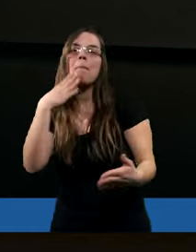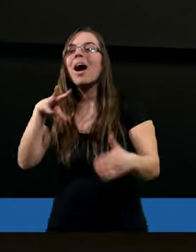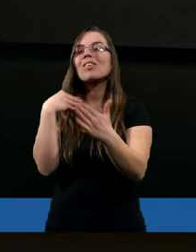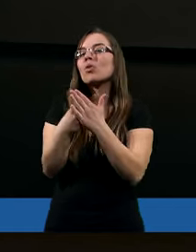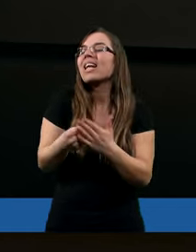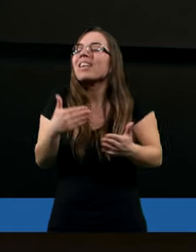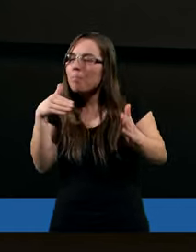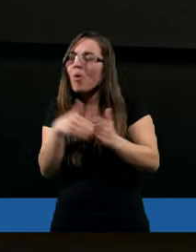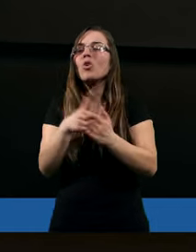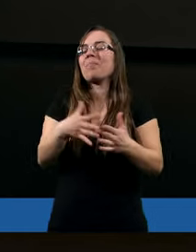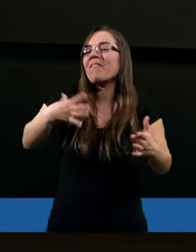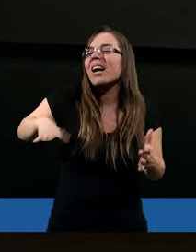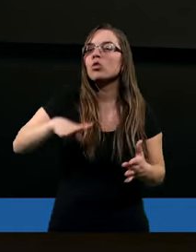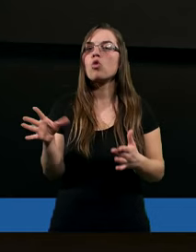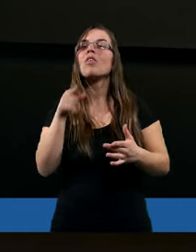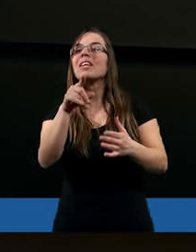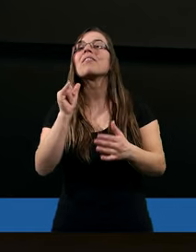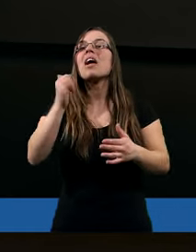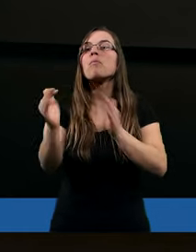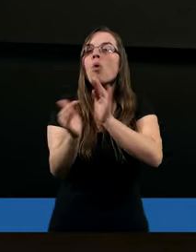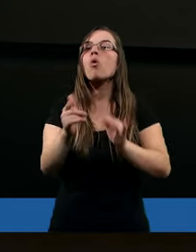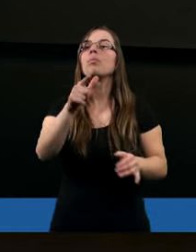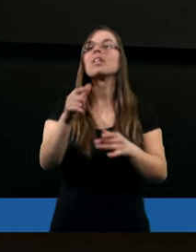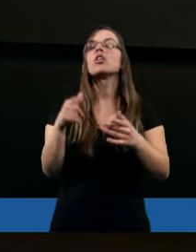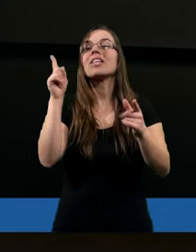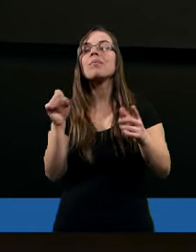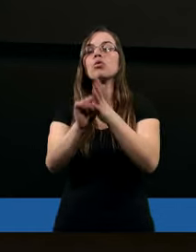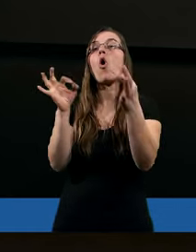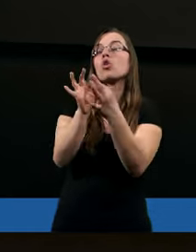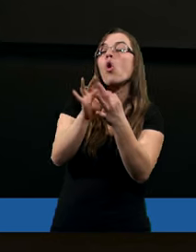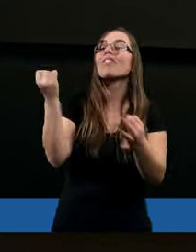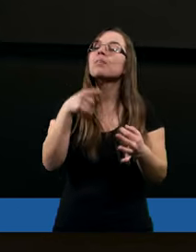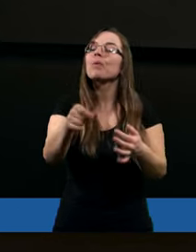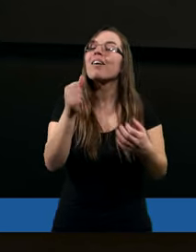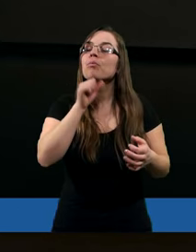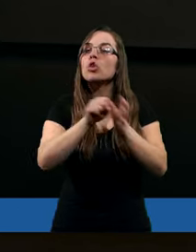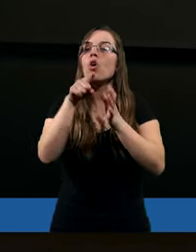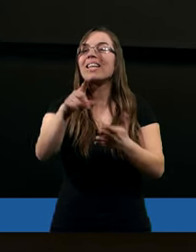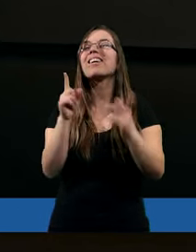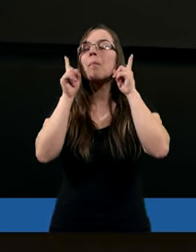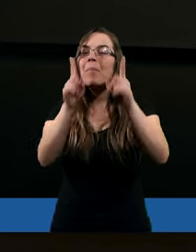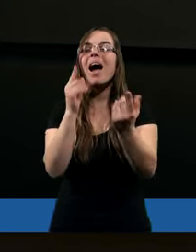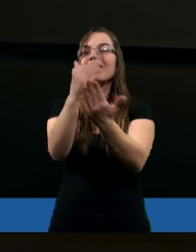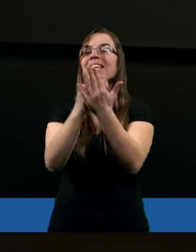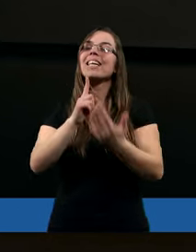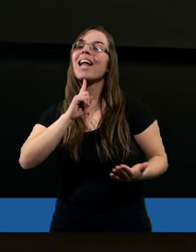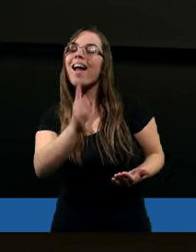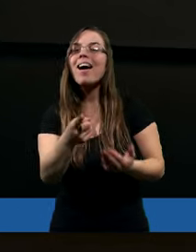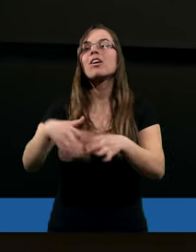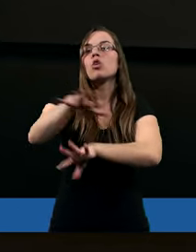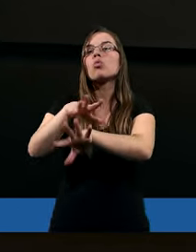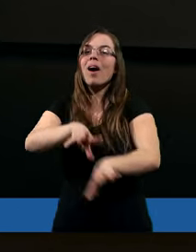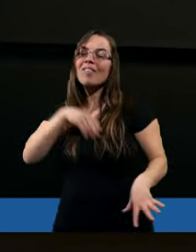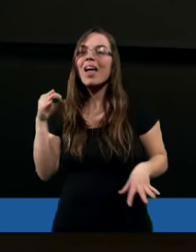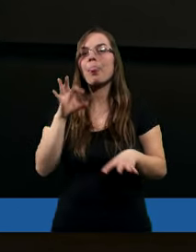kontekście pokazują właśnie w jaki sposób wtedy, kiedy nie dostosujemy się do tych praw, do tych zaleceń, to właśnie zastącamy